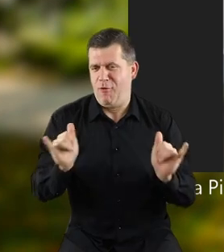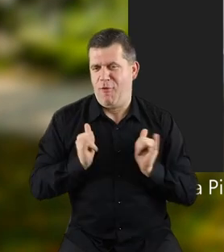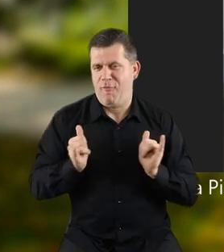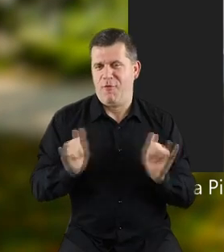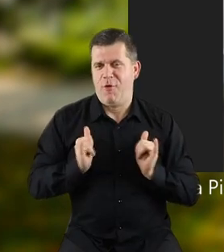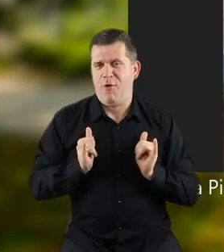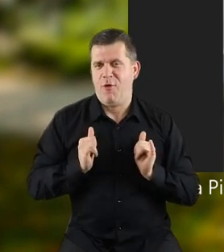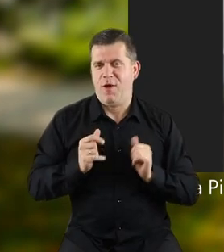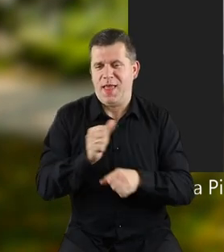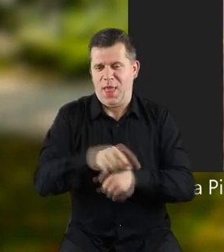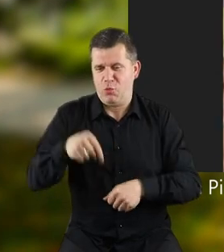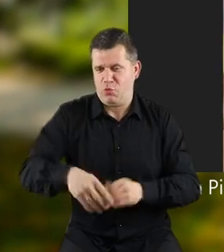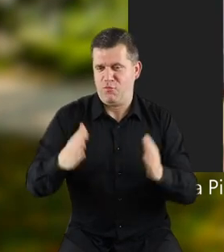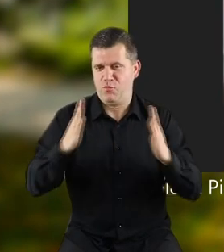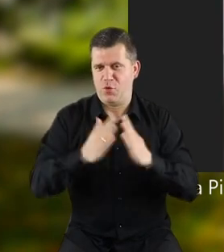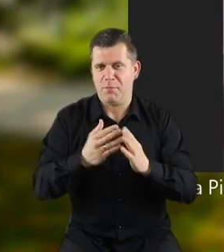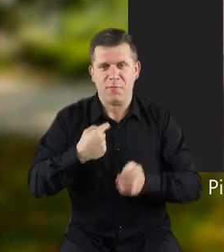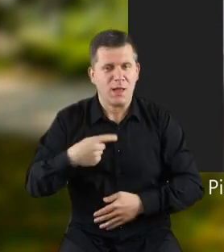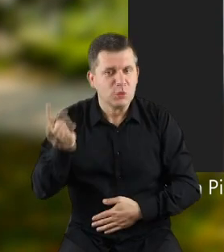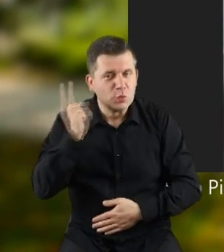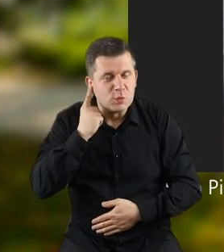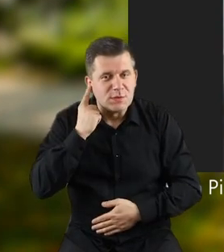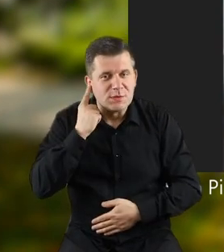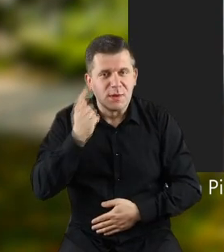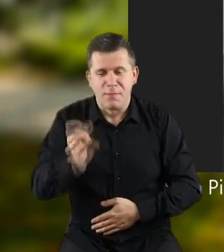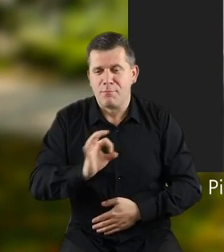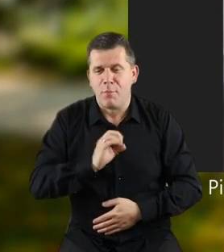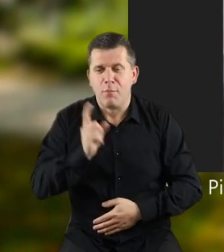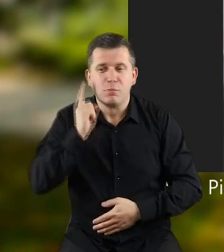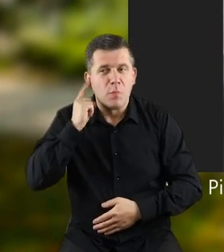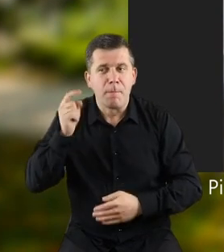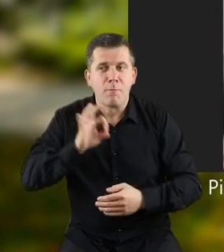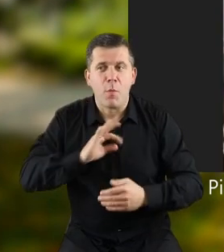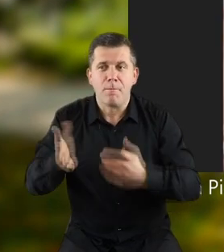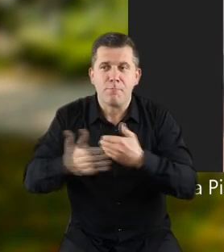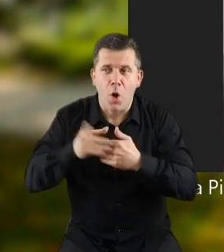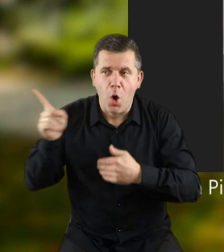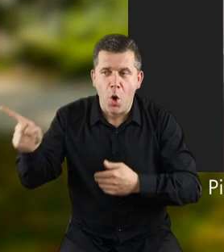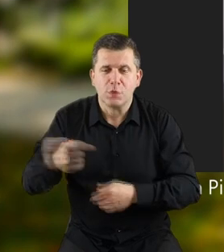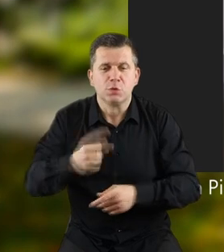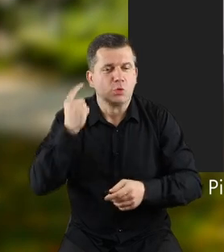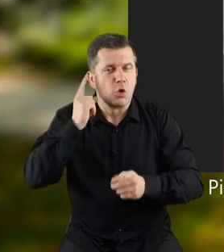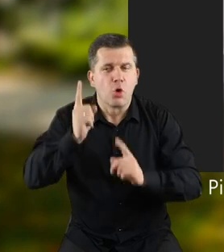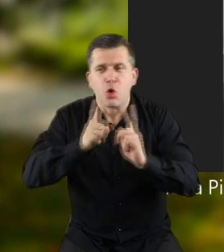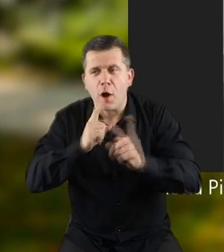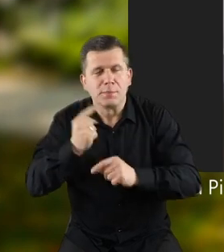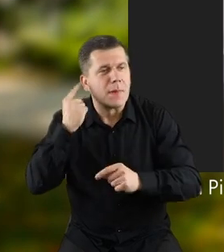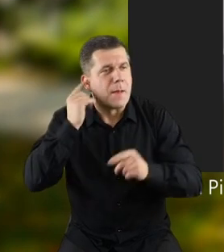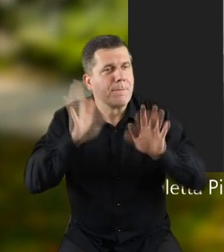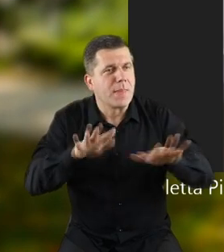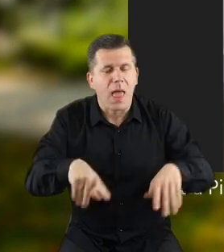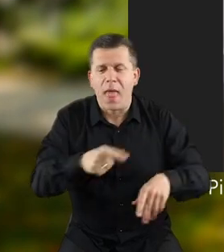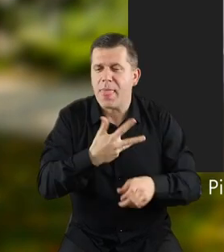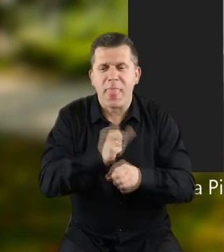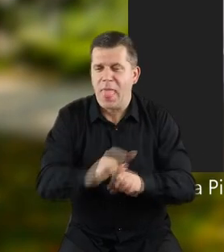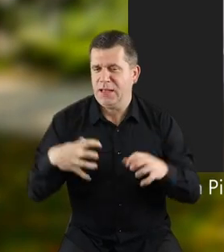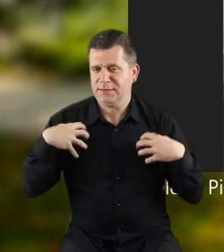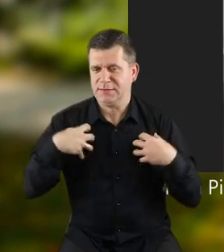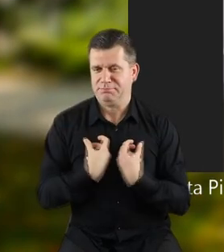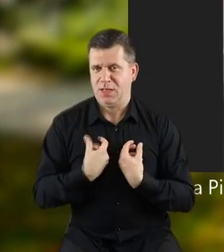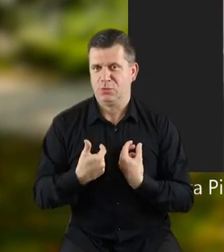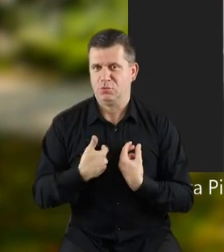komfortowe, bo jestem tu w domku, tu słyszę mojego męża, tam słyszę rozmowy, tu słyszę ptaszki, nie jestem